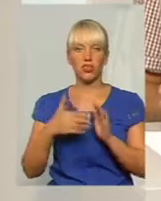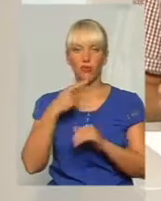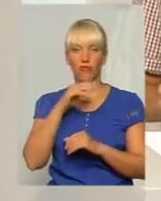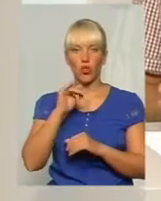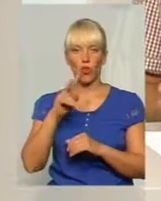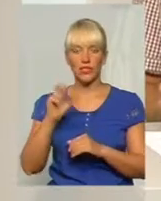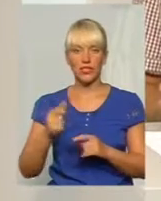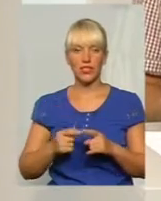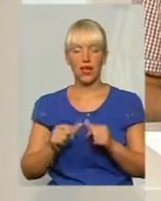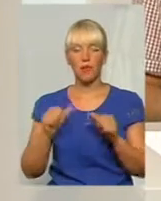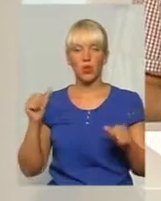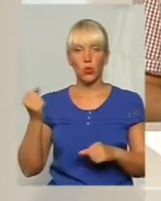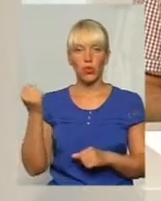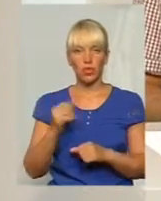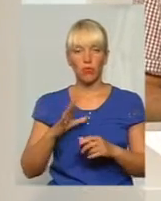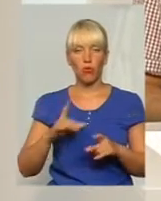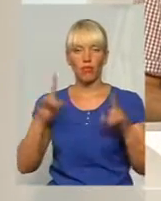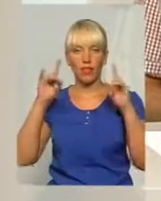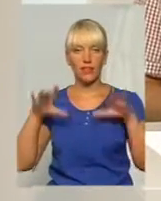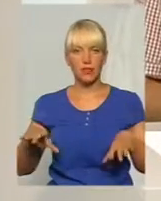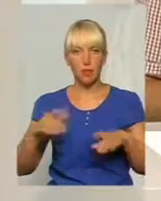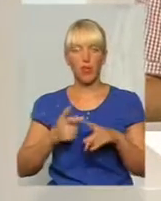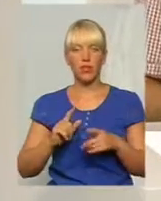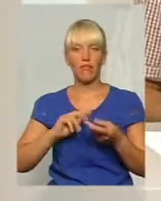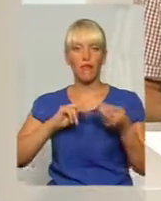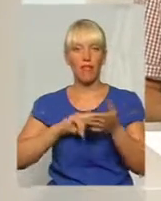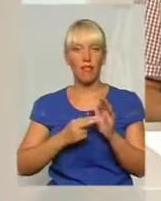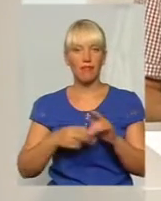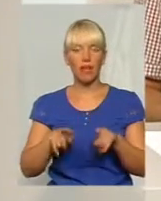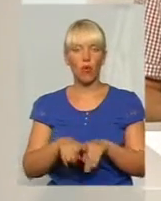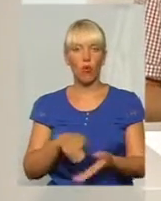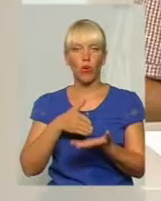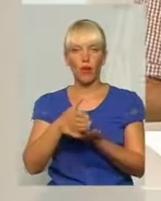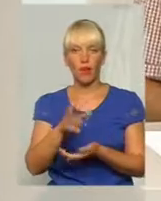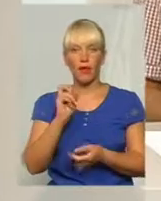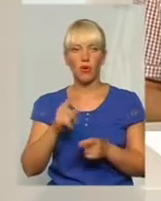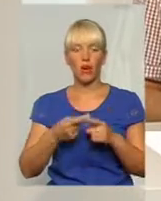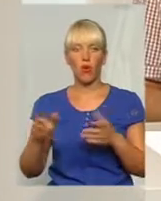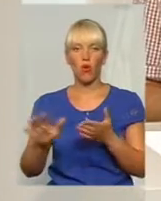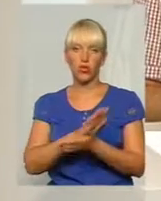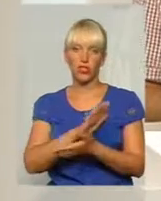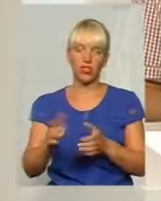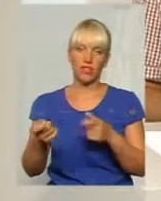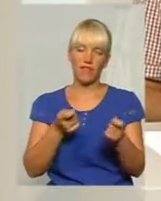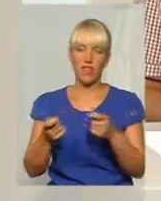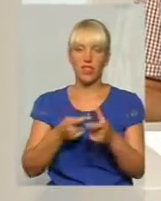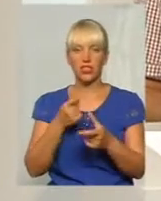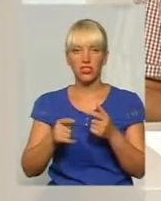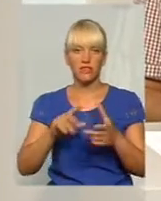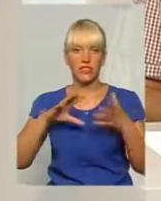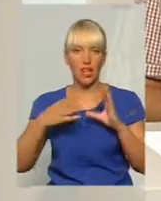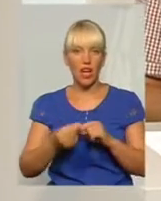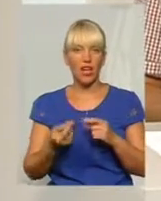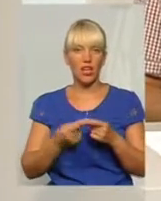минулий тиждень став дещо несподіваним в плані, в такому напрямку, я б так сказав би, або очищення влади, або взагалі боротьби з